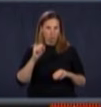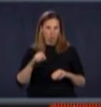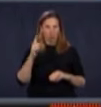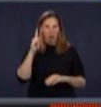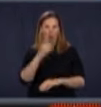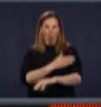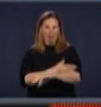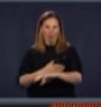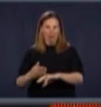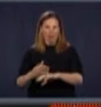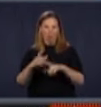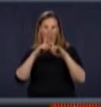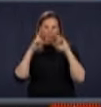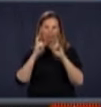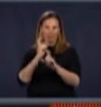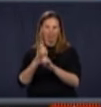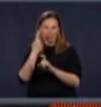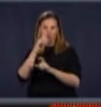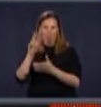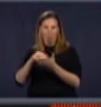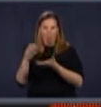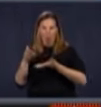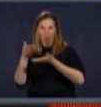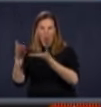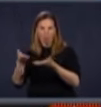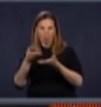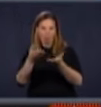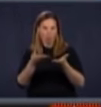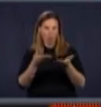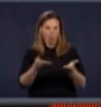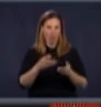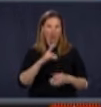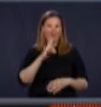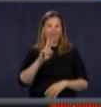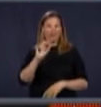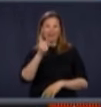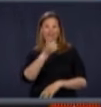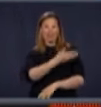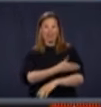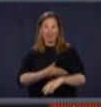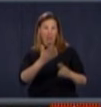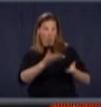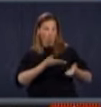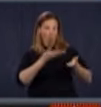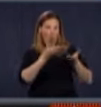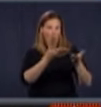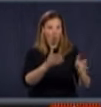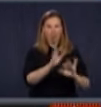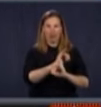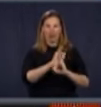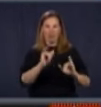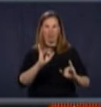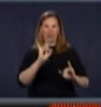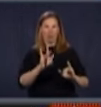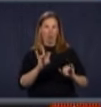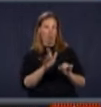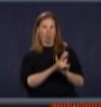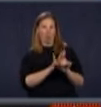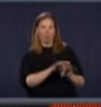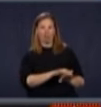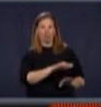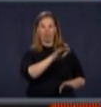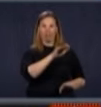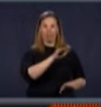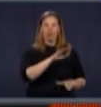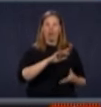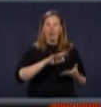masques à Montréal. Je ne pourrais pas en offrir 10 millions de masques, je n'en ai pas 10 millions de masques. Il faut s'assurer, effectivement, que